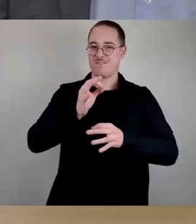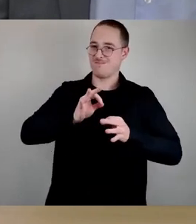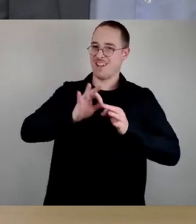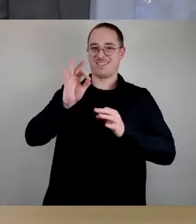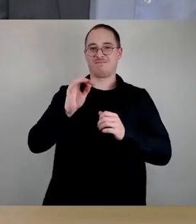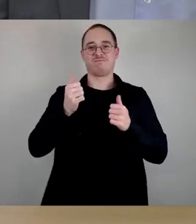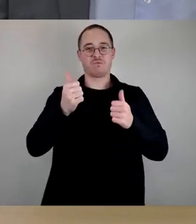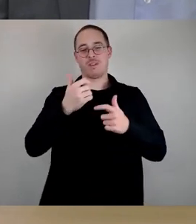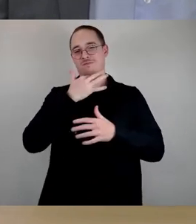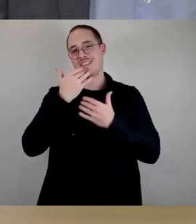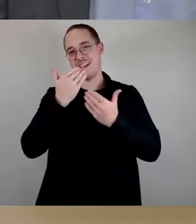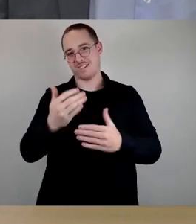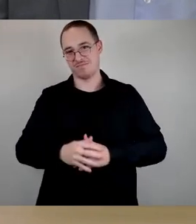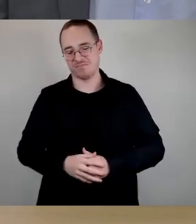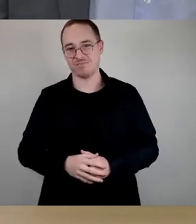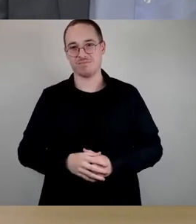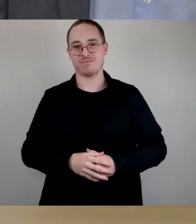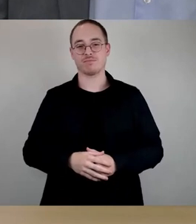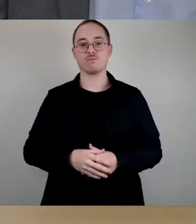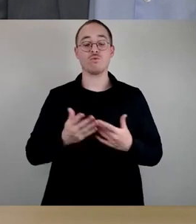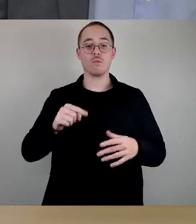als nächste Fraktion FDP, Herr Hase.